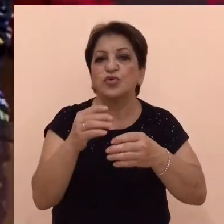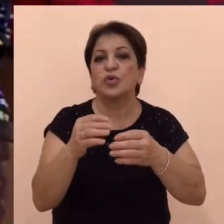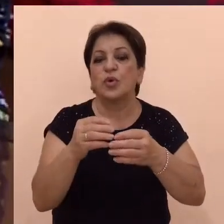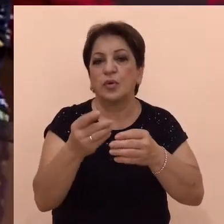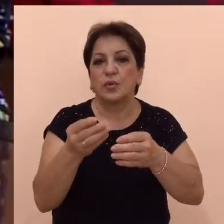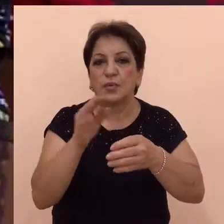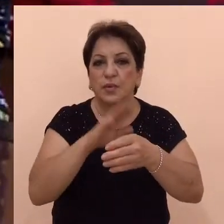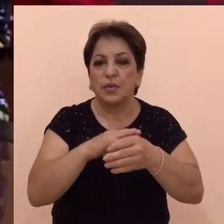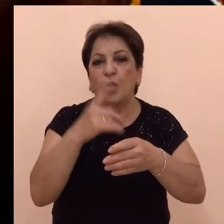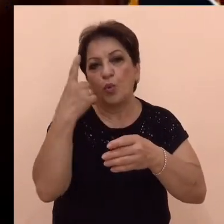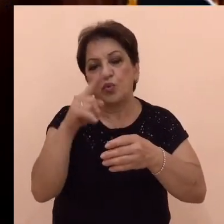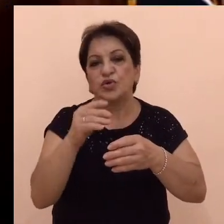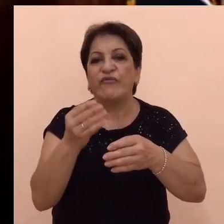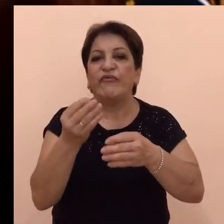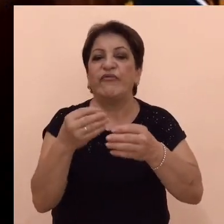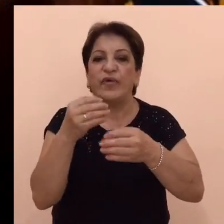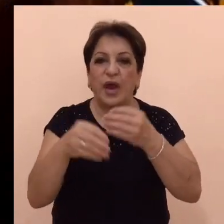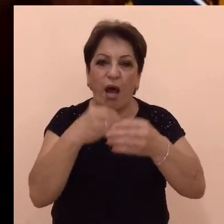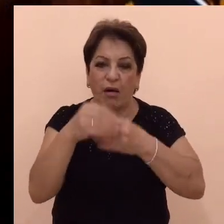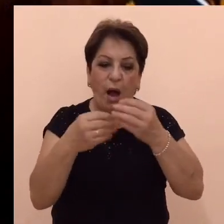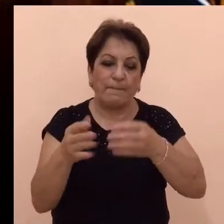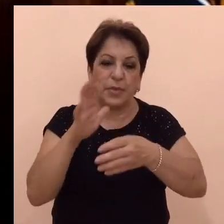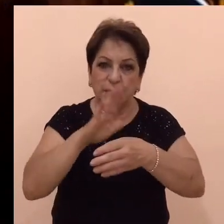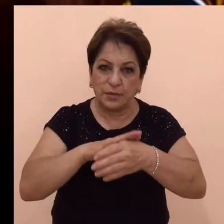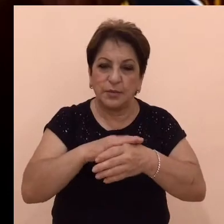որինակ մեկայլ վիրակապ, ծալված,